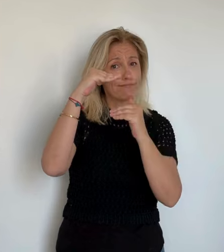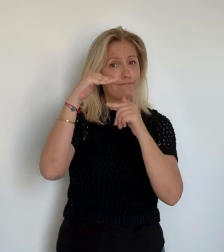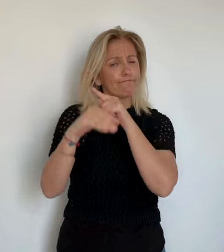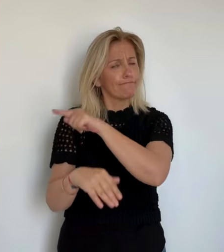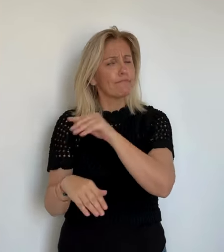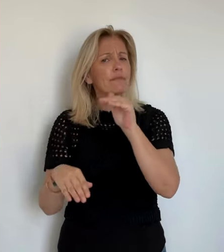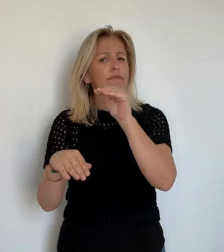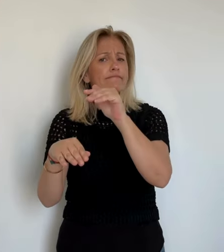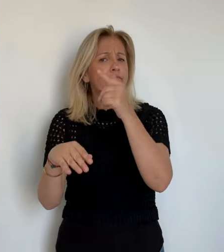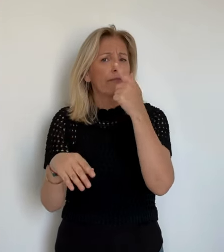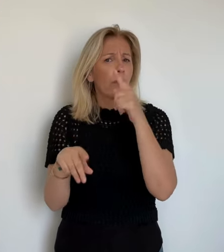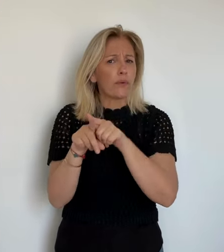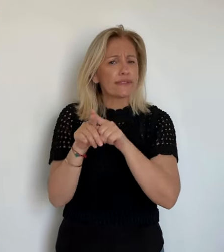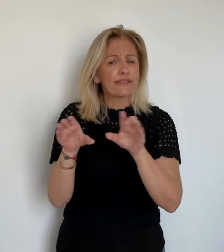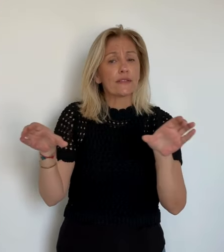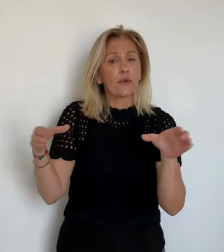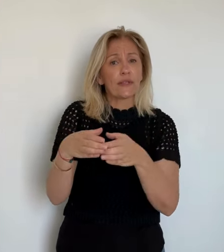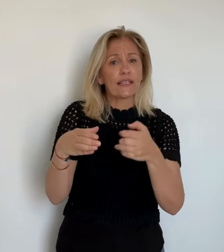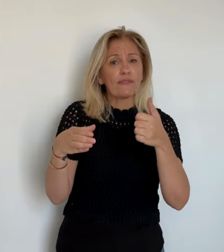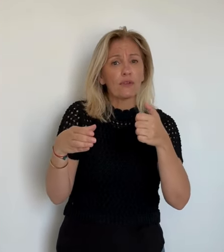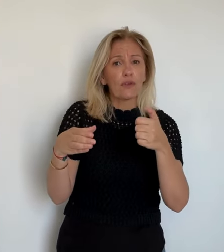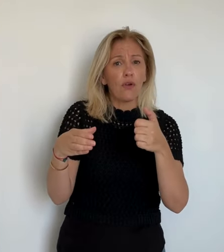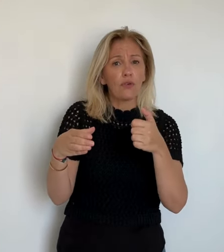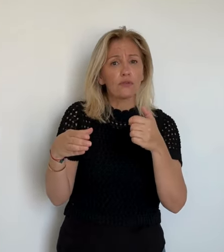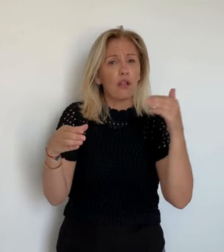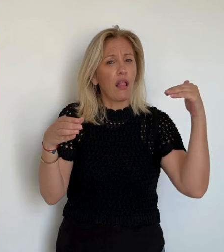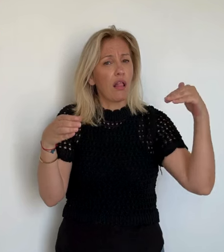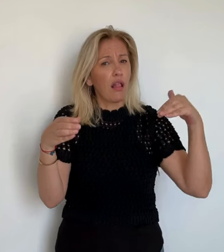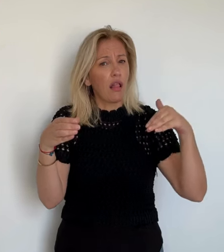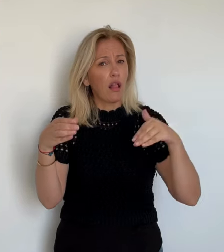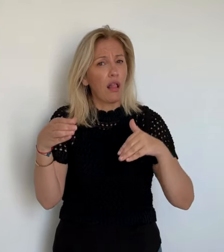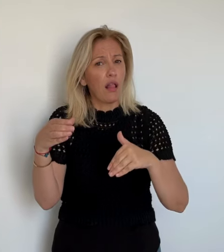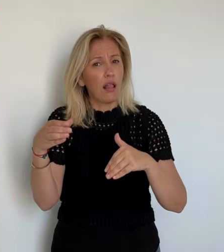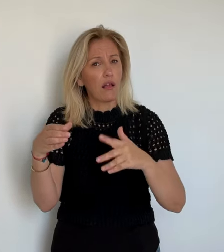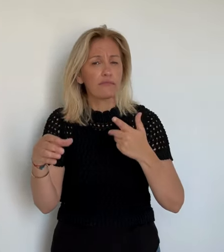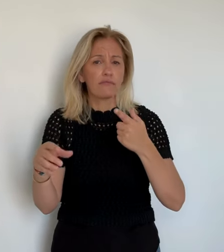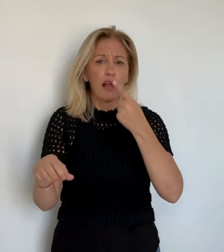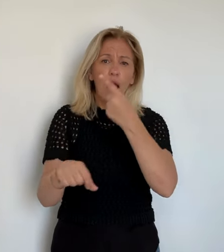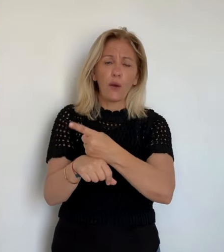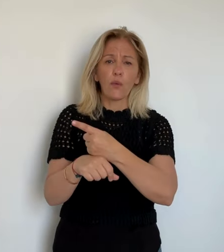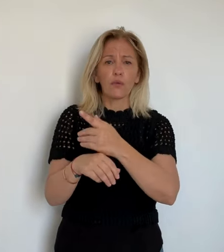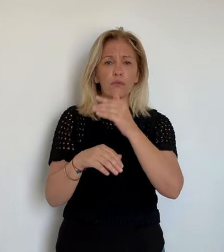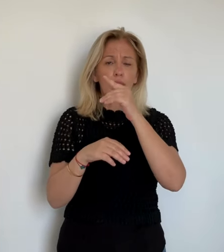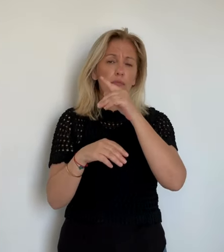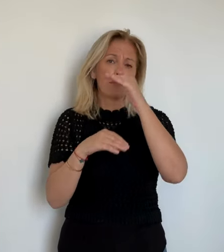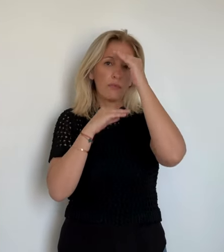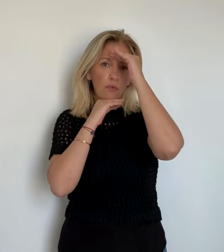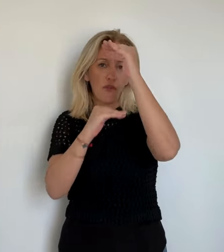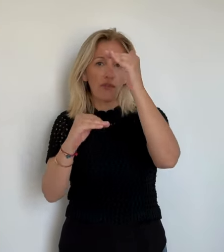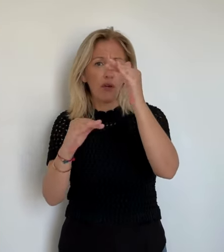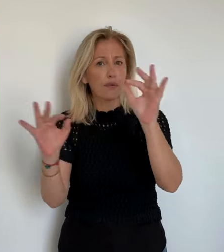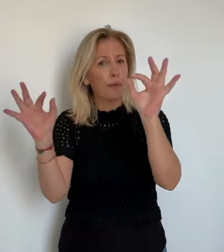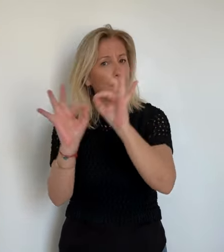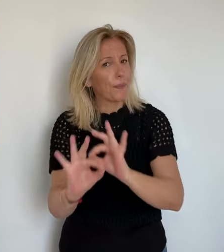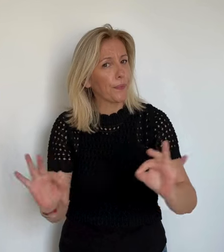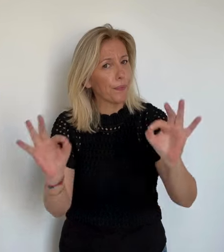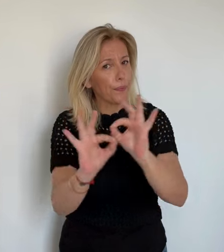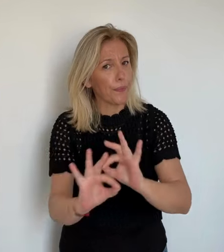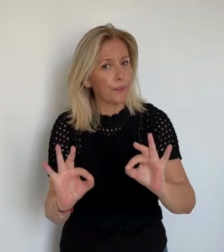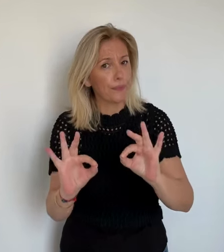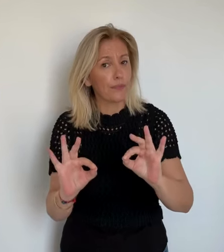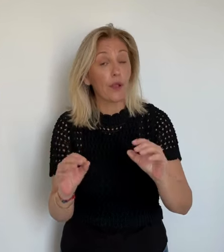notamment une inquiétude quant à la dette de la collectivité de Corse qui progresse et qui a dépassé le milliard d'euros. Globalement,